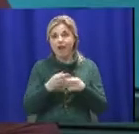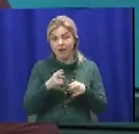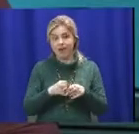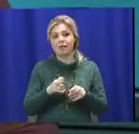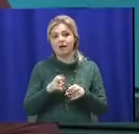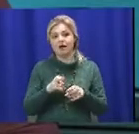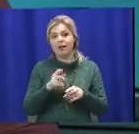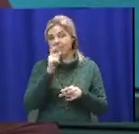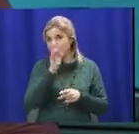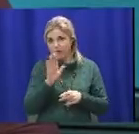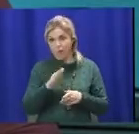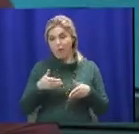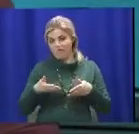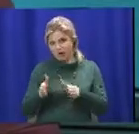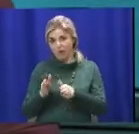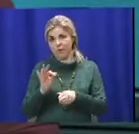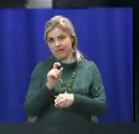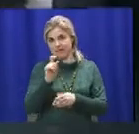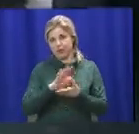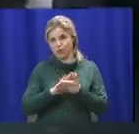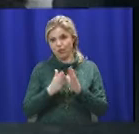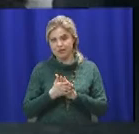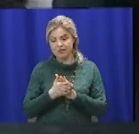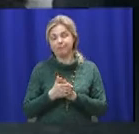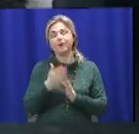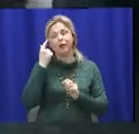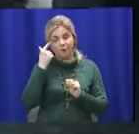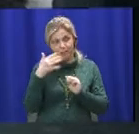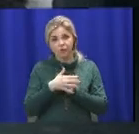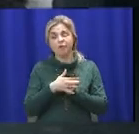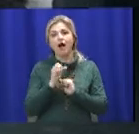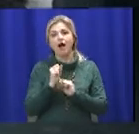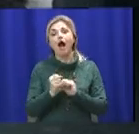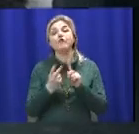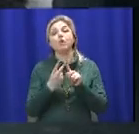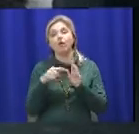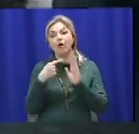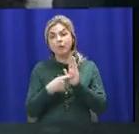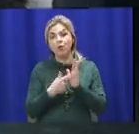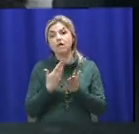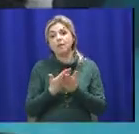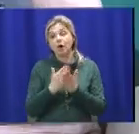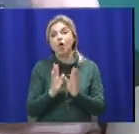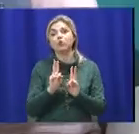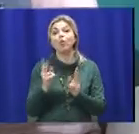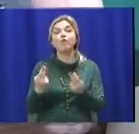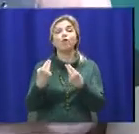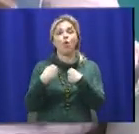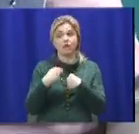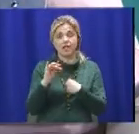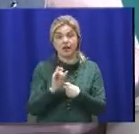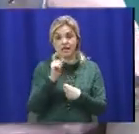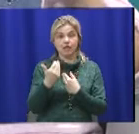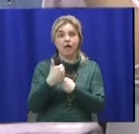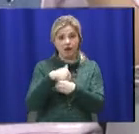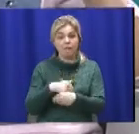неплохий виход відбувається. Зрозуміло. Друге запитання. Якщо донька за кордону приїздить в гості і ми відвозимо